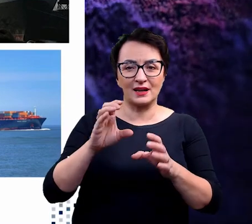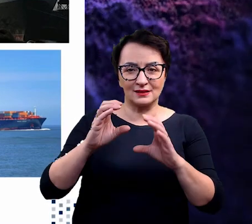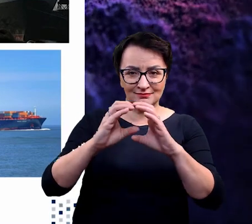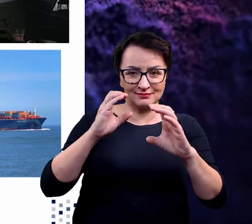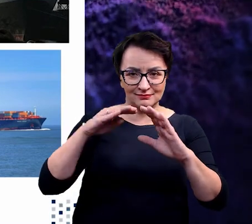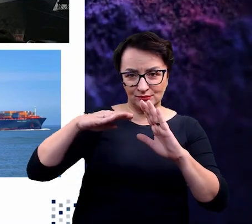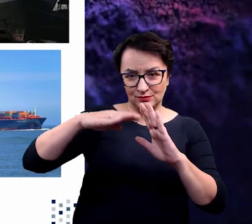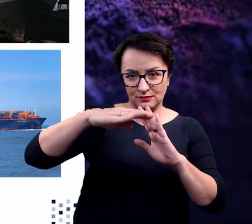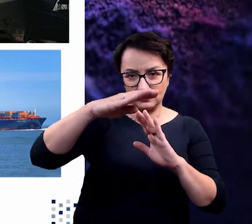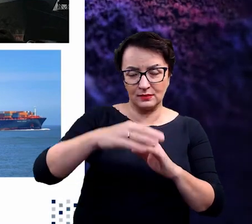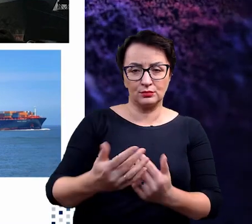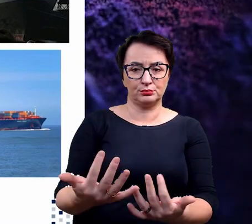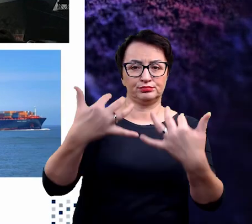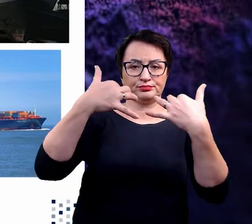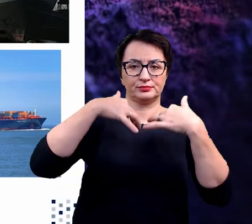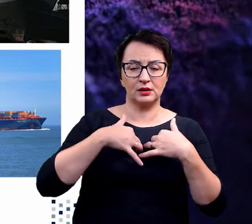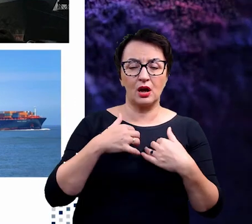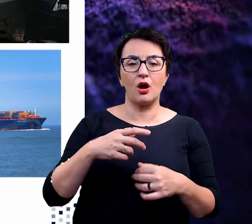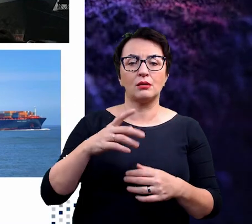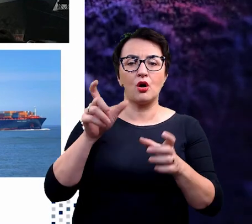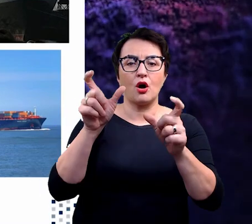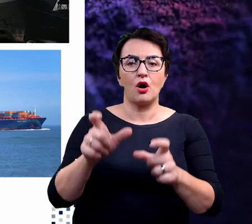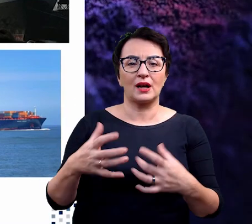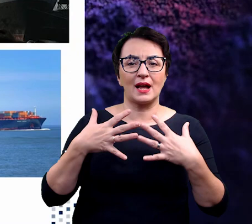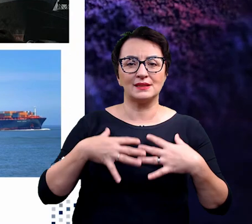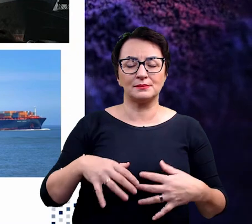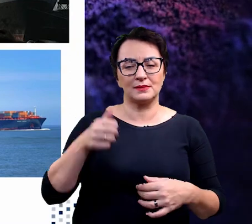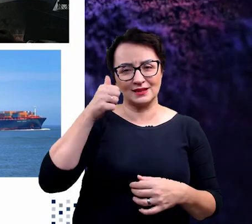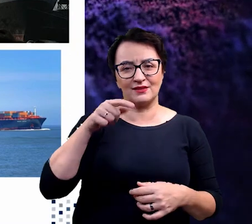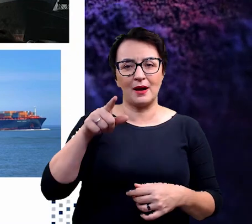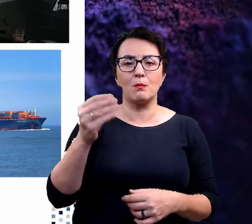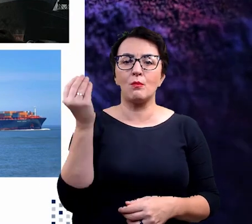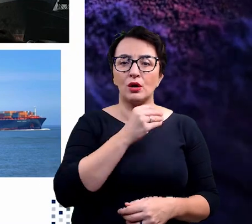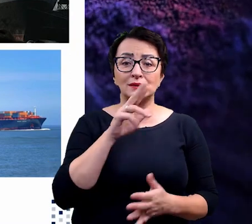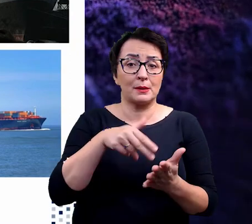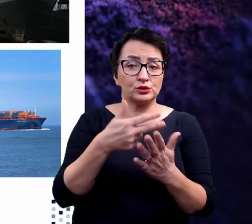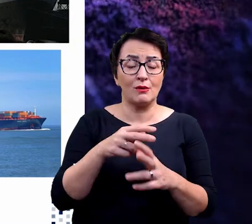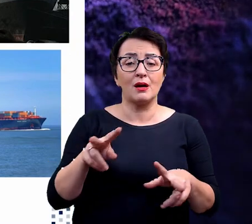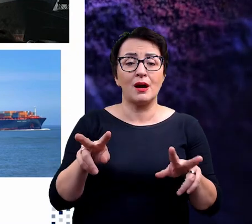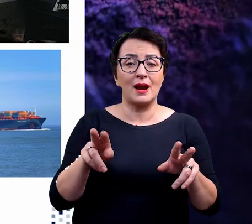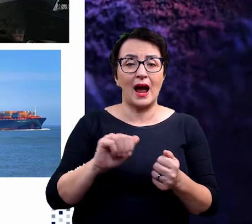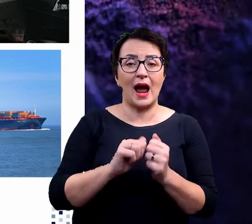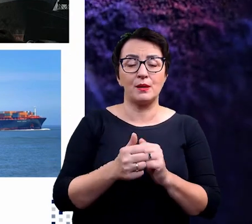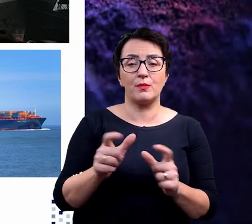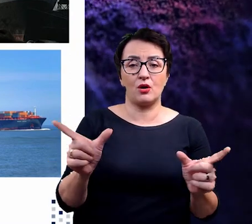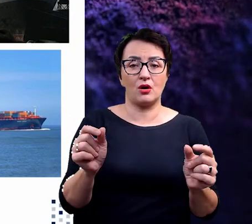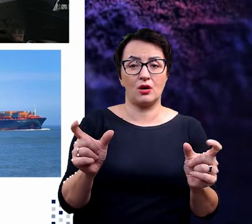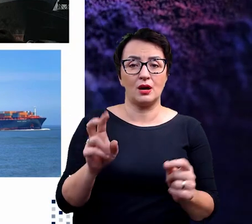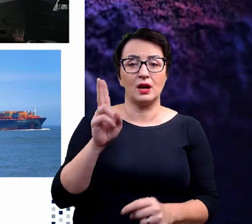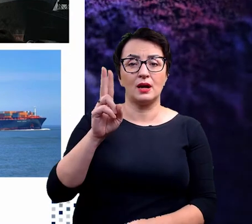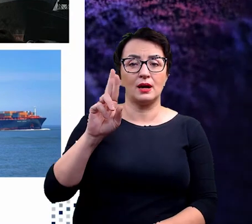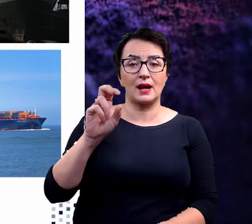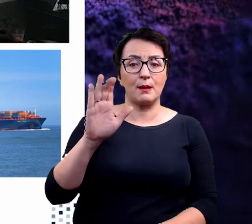arktycznych liczne organizmy morskie. Przykładem może być krab, którego tutaj widzicie, cancer i roratus,